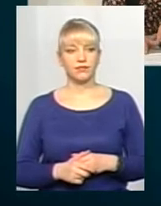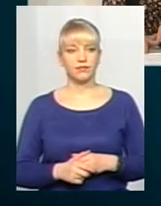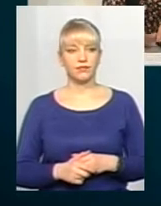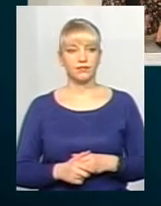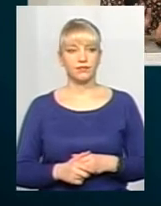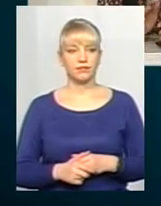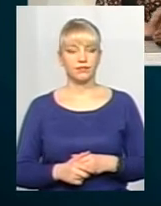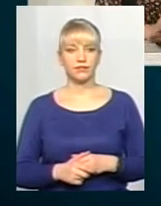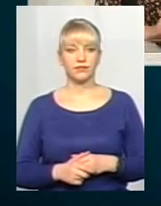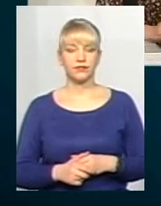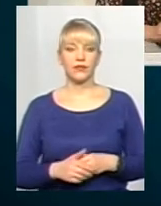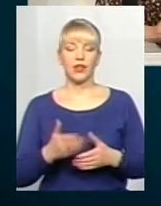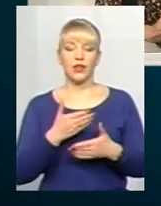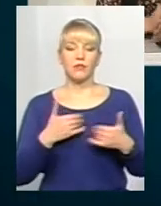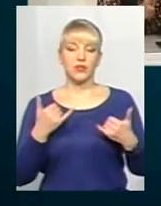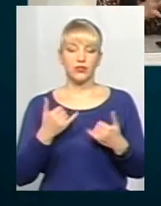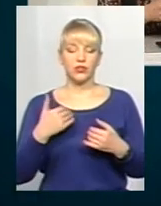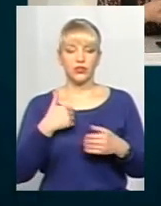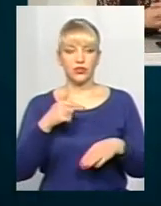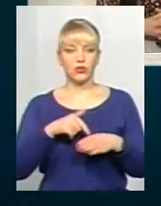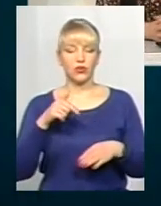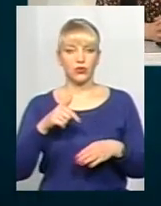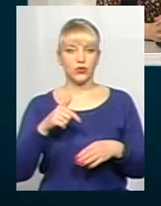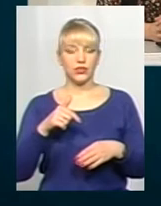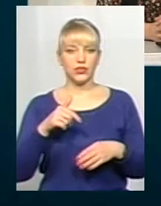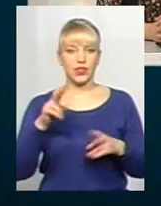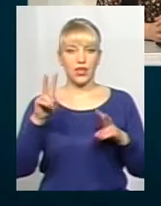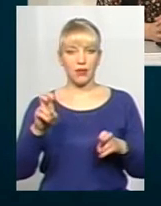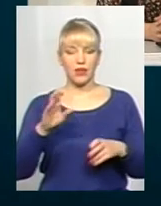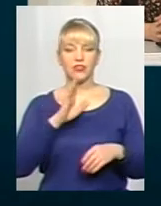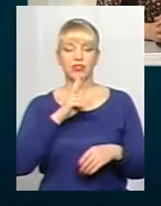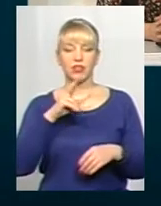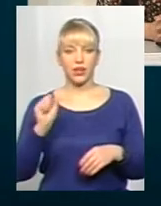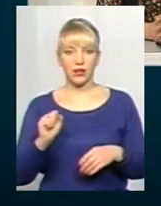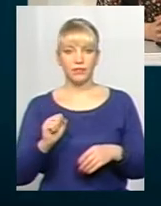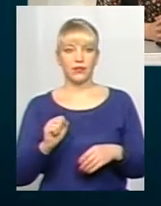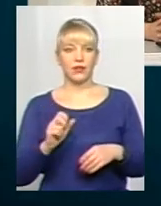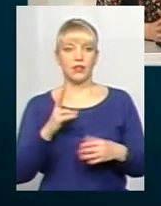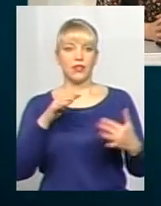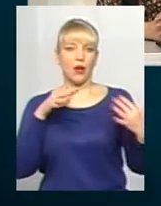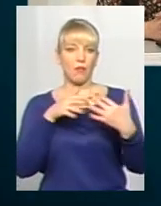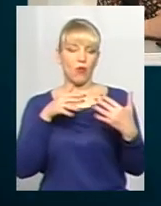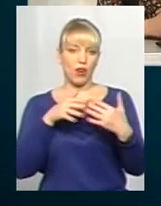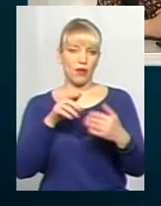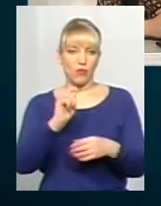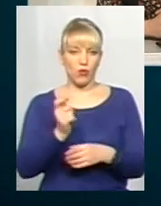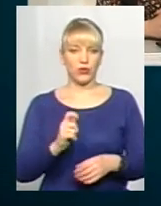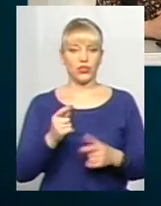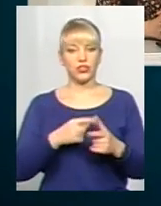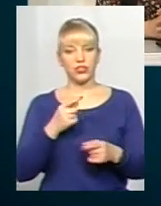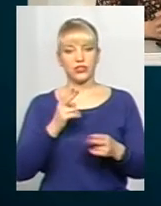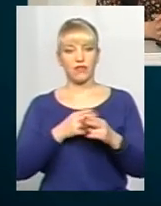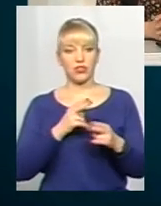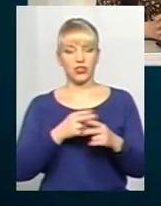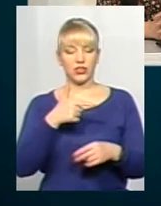Пані Марія, ми сьогодні дуже хотіли торкнути саме теми «Жінка на полі бою» чи заважають оці